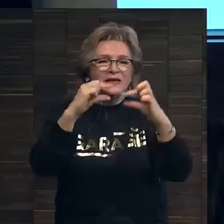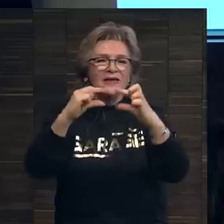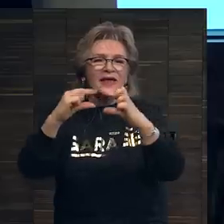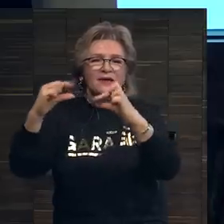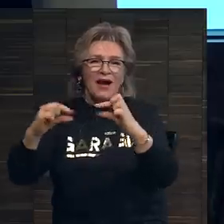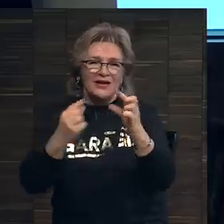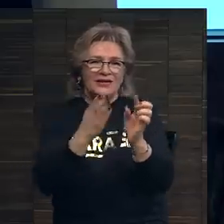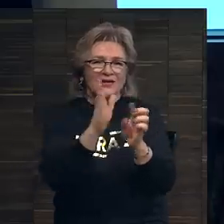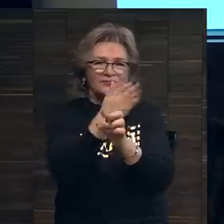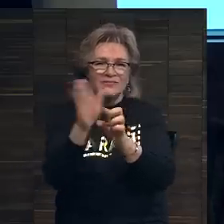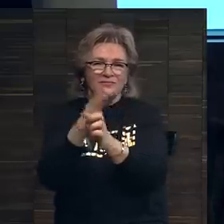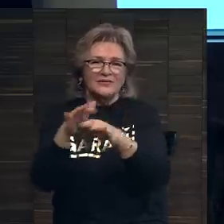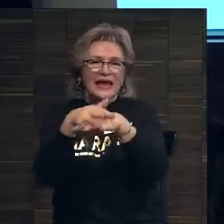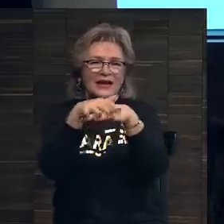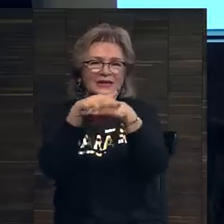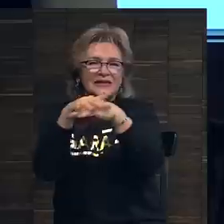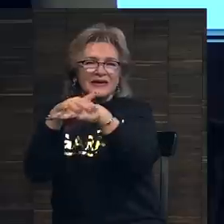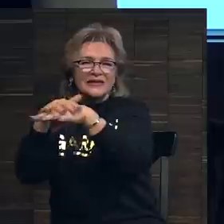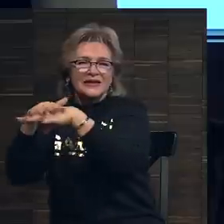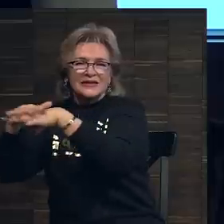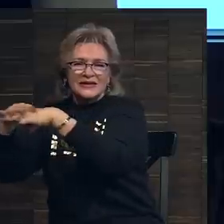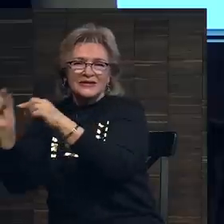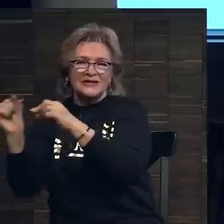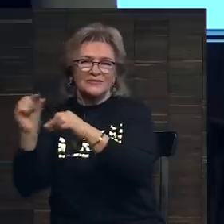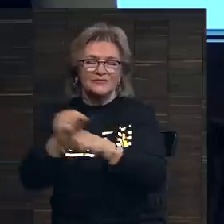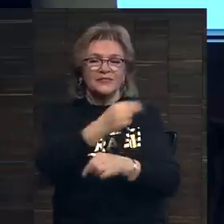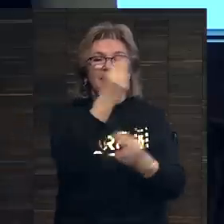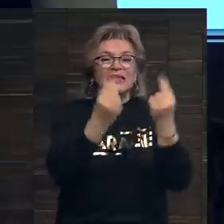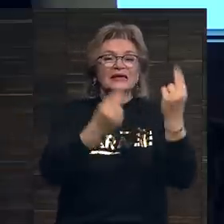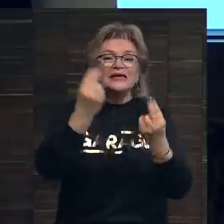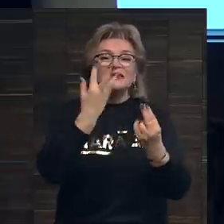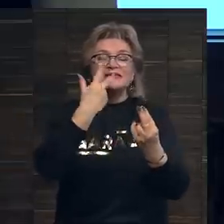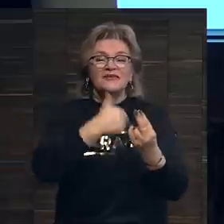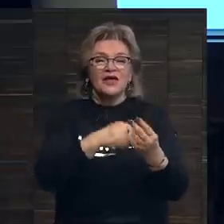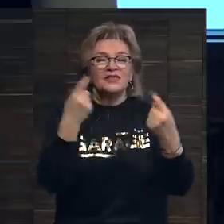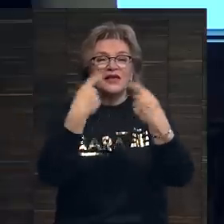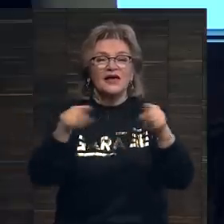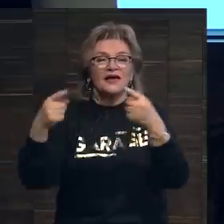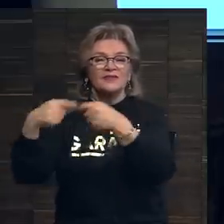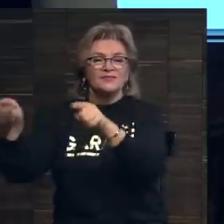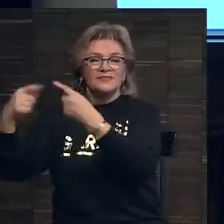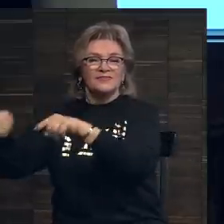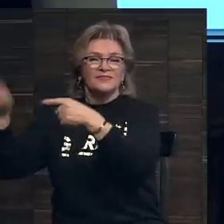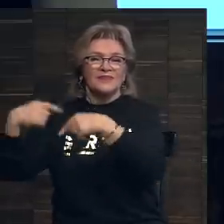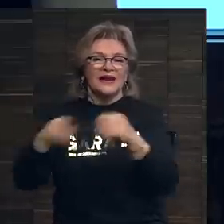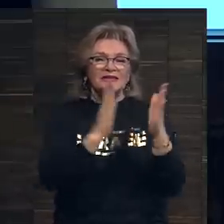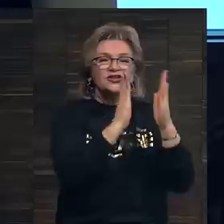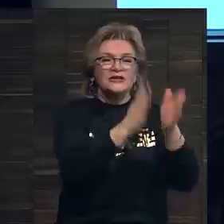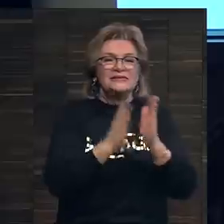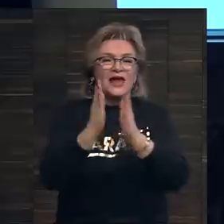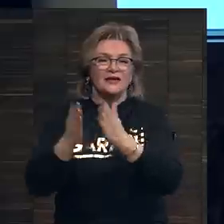долей, маленьких рынков. И здесь цветом показаны различные сектора.